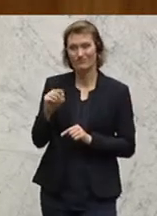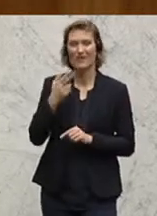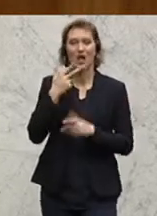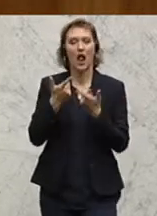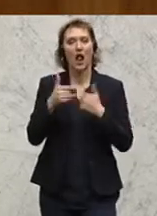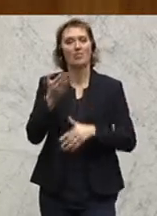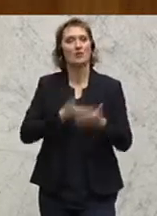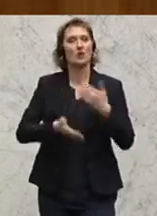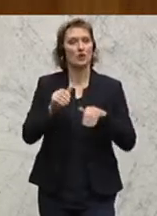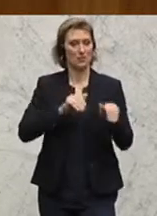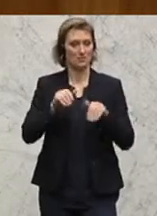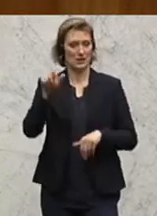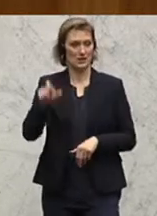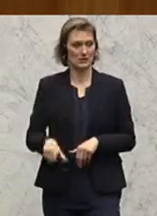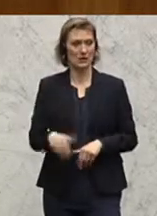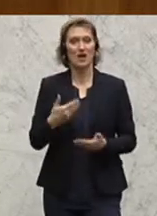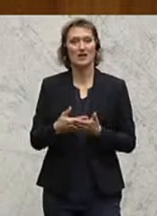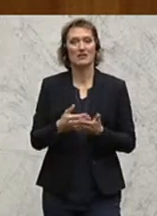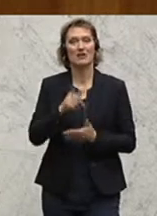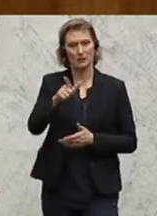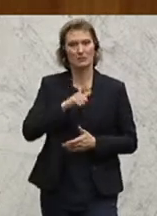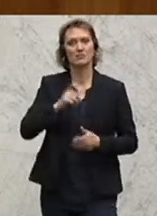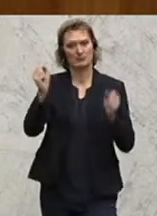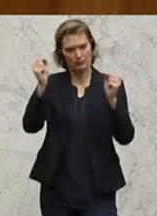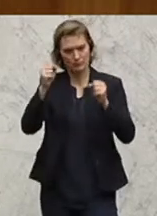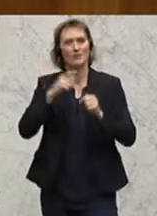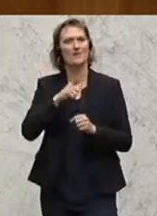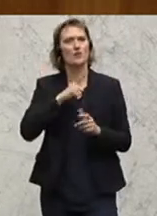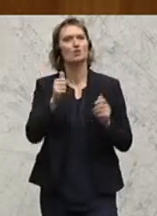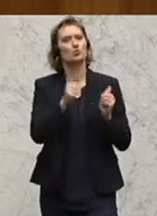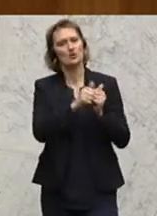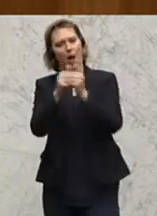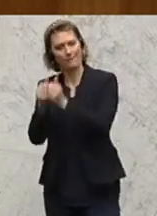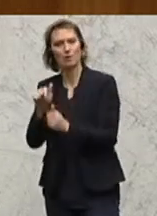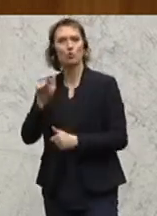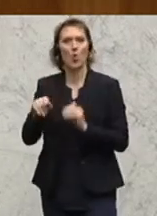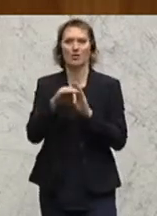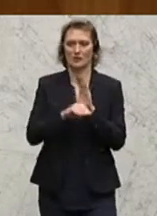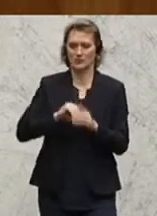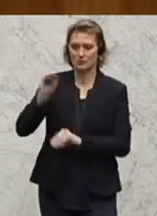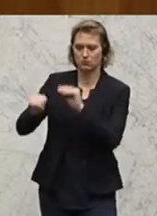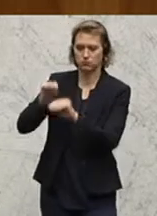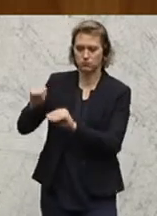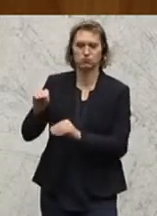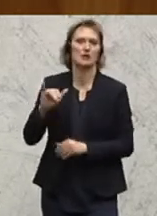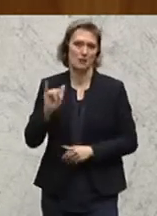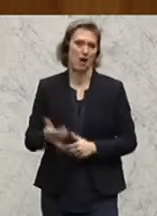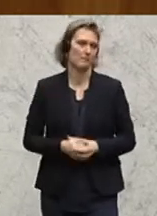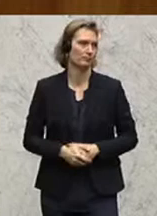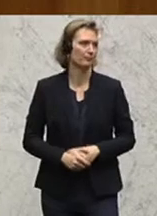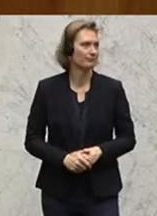der Landwirtschaftsminister. Da hast du aber meine Zustimmung, dass wir dort gemeinsam für ein solches Gesetz uns auch einsetzen werden.